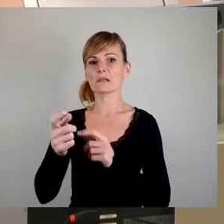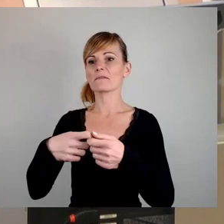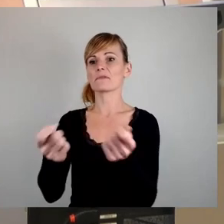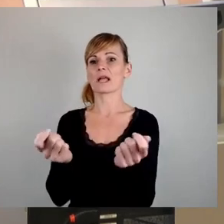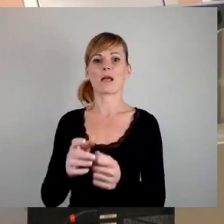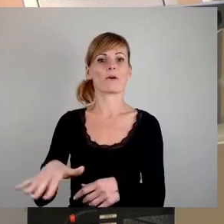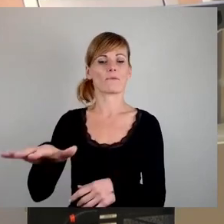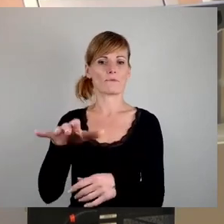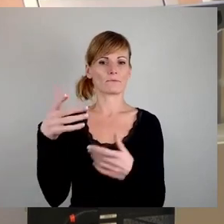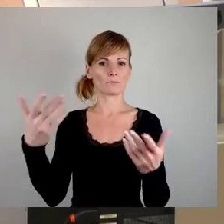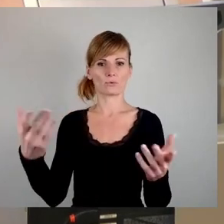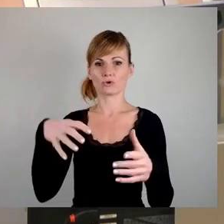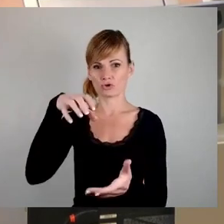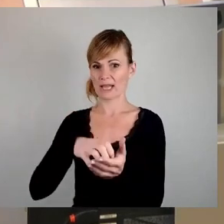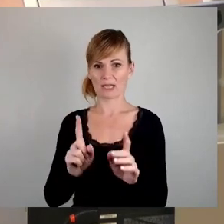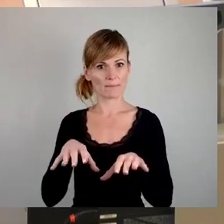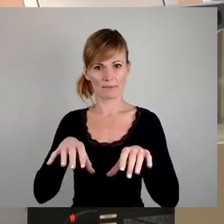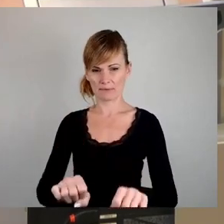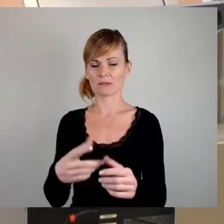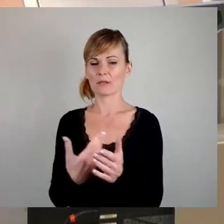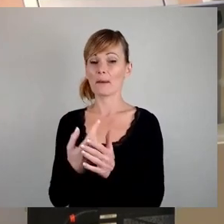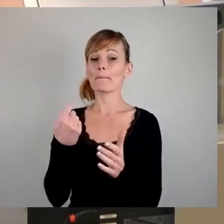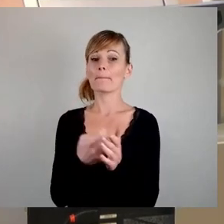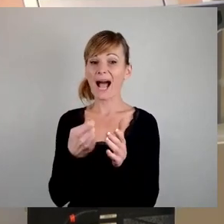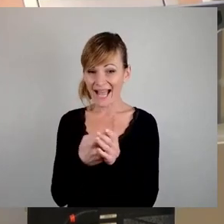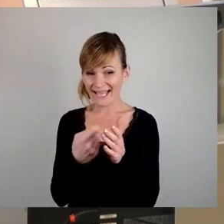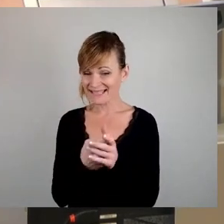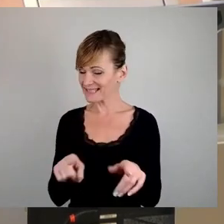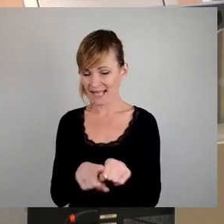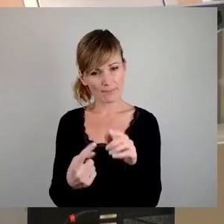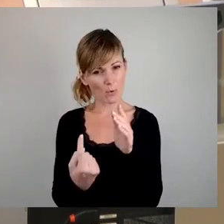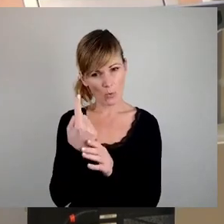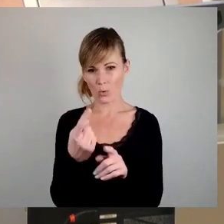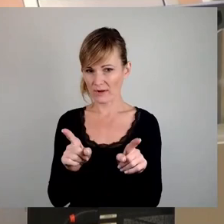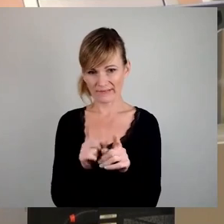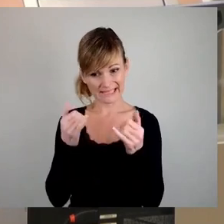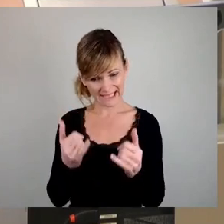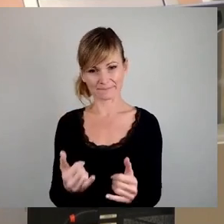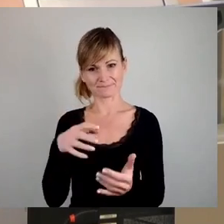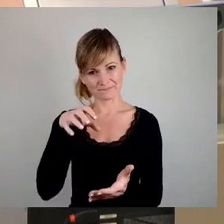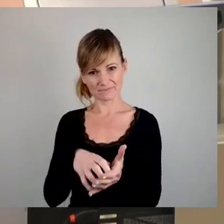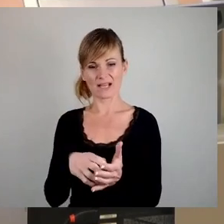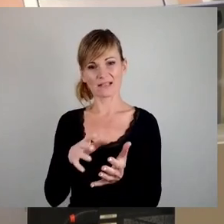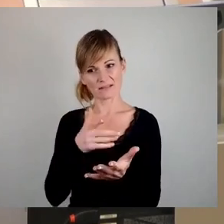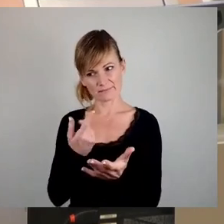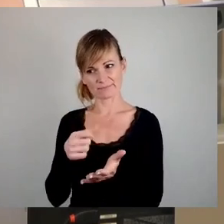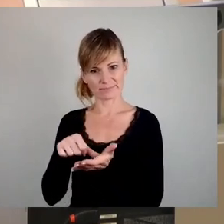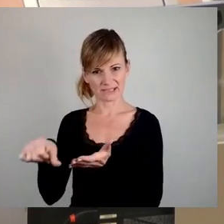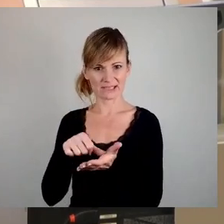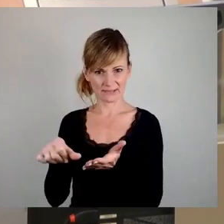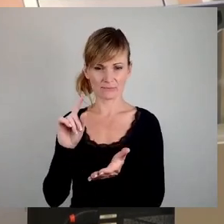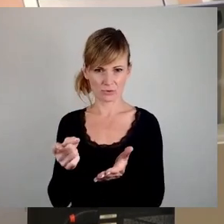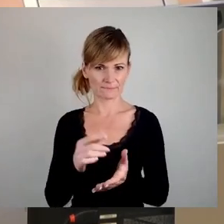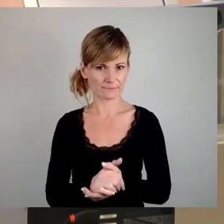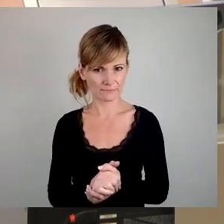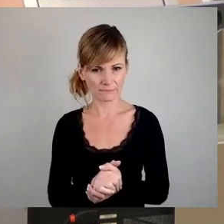Überzeugung, dass der Preis nicht viel geringer gewesen wäre als das, was wir jetzt als Stadt dafür aufwenden. Ich glaube, der Deal,